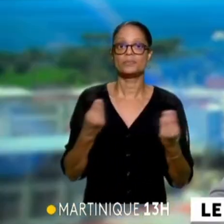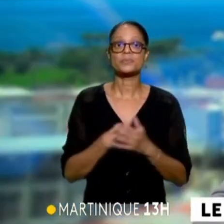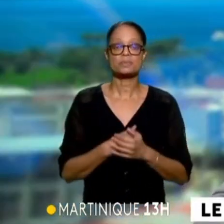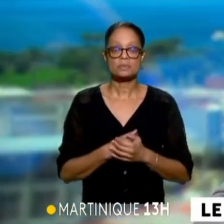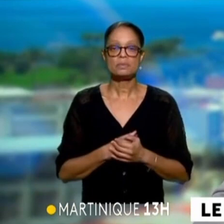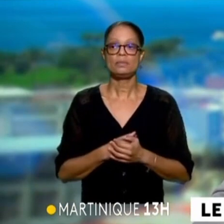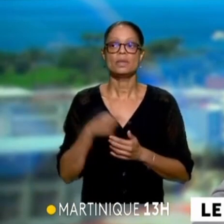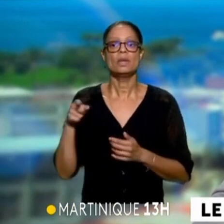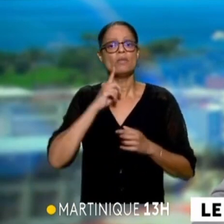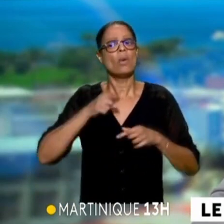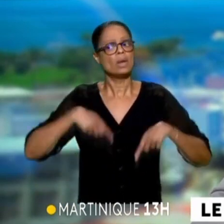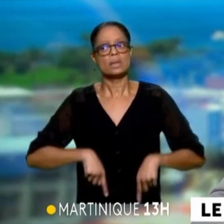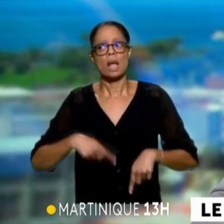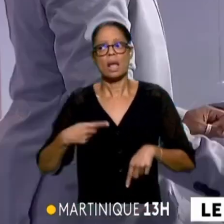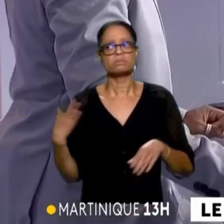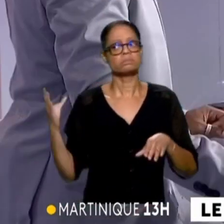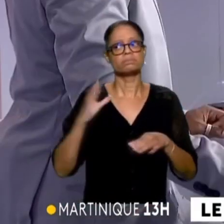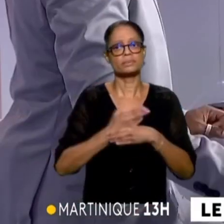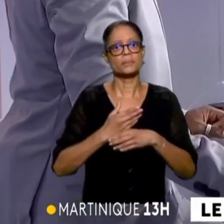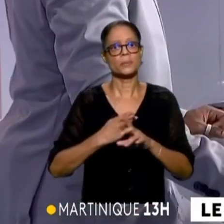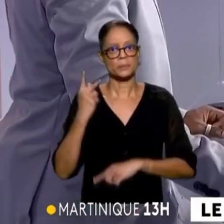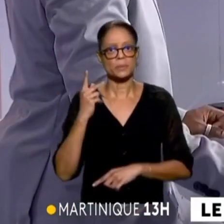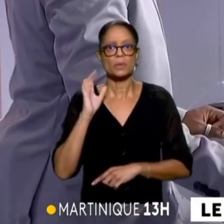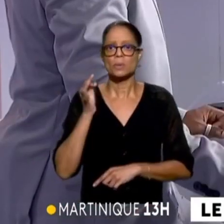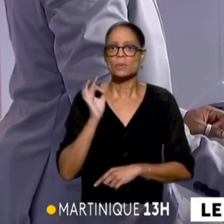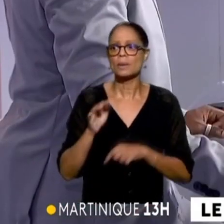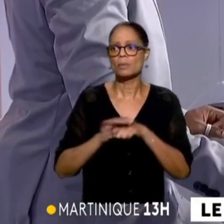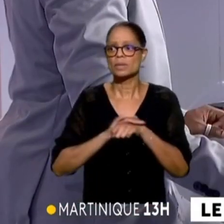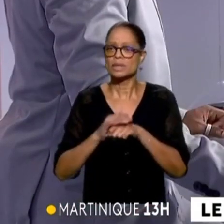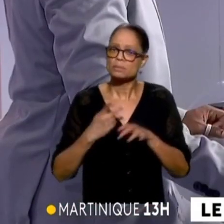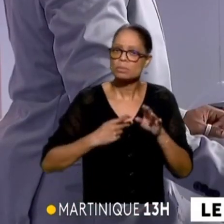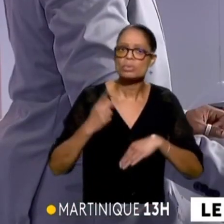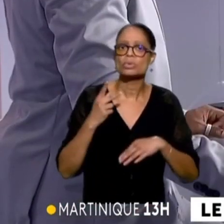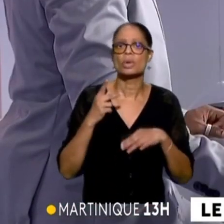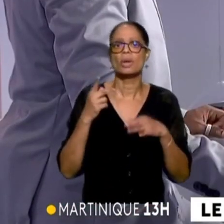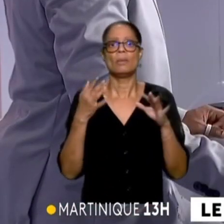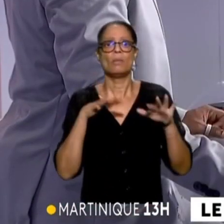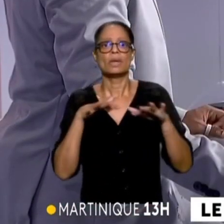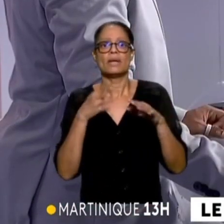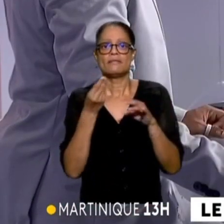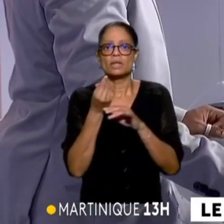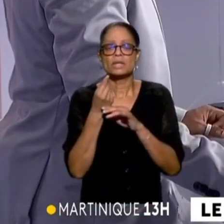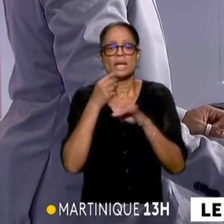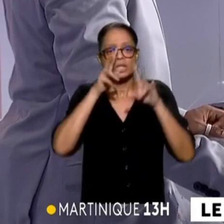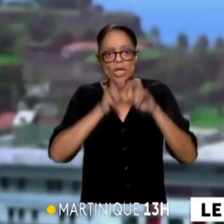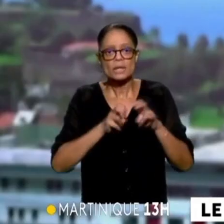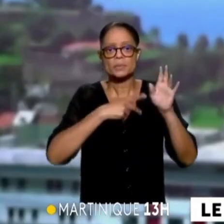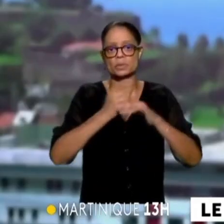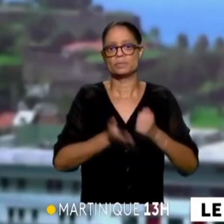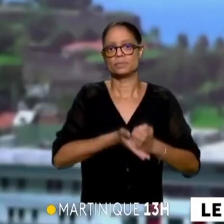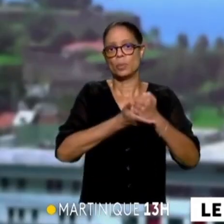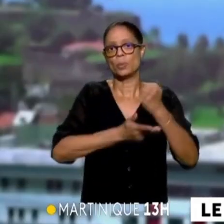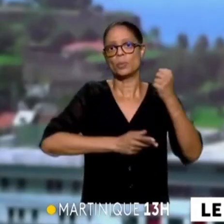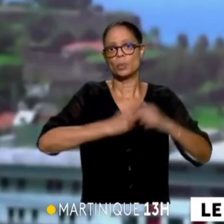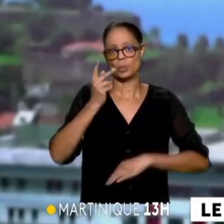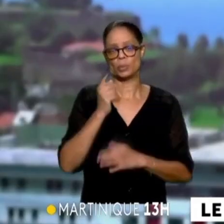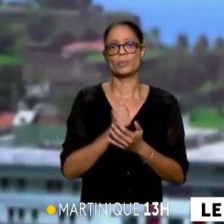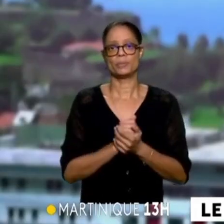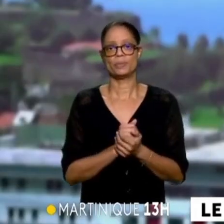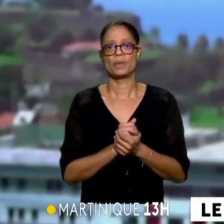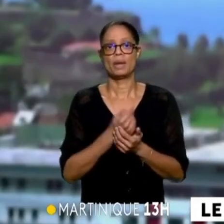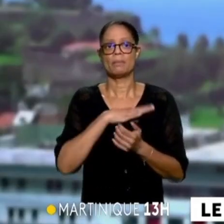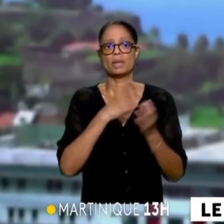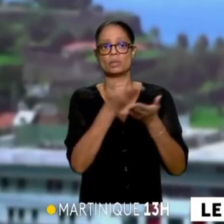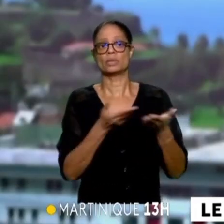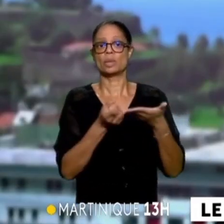l'État ? Oui, je le crois, bien évidemment. Plus de volonté politique, plus de moyens financiers, plus de soutien à la recherche aussi, parce que je crois qu'il faut faire de ce fléau peut-être